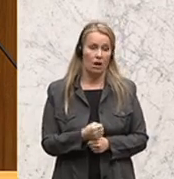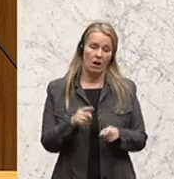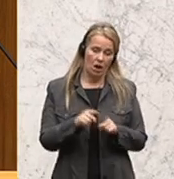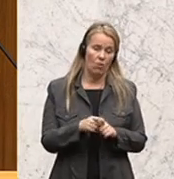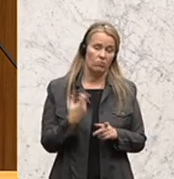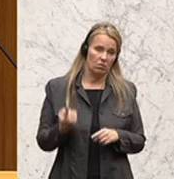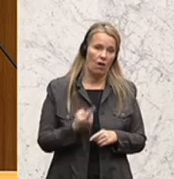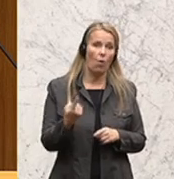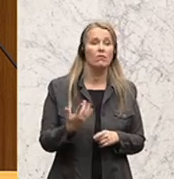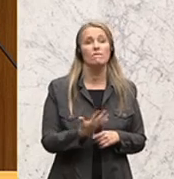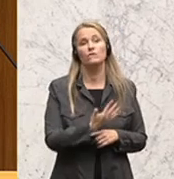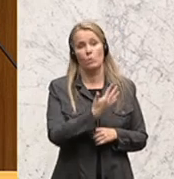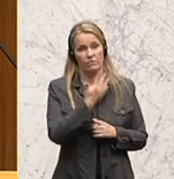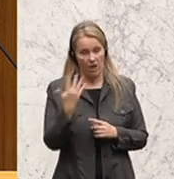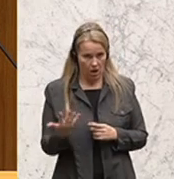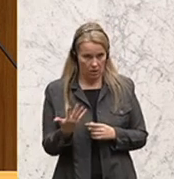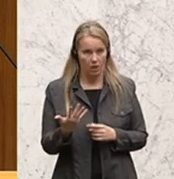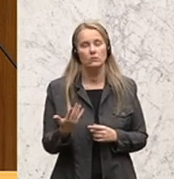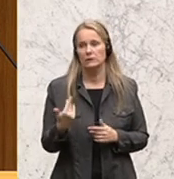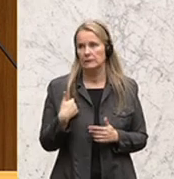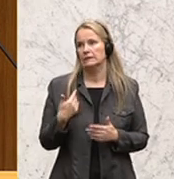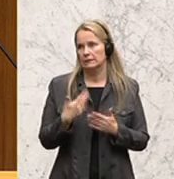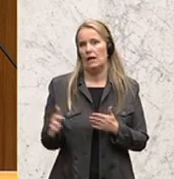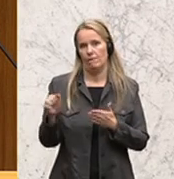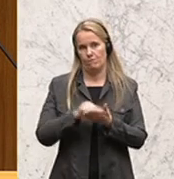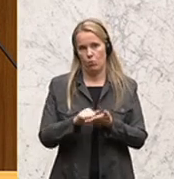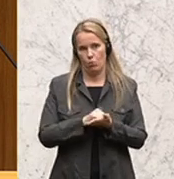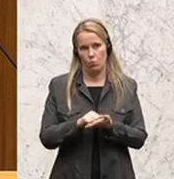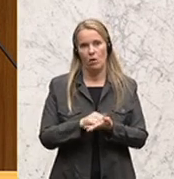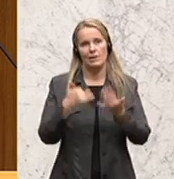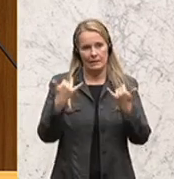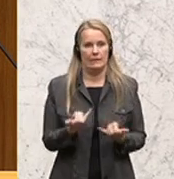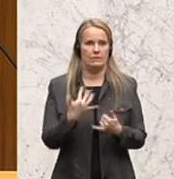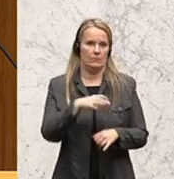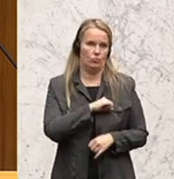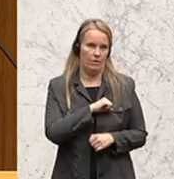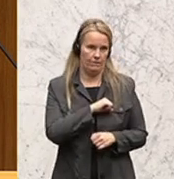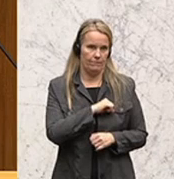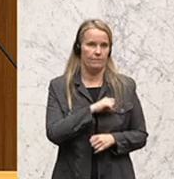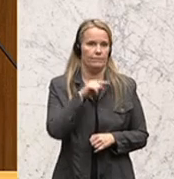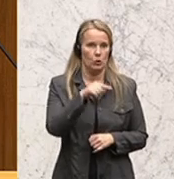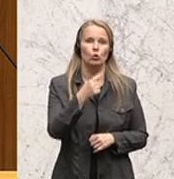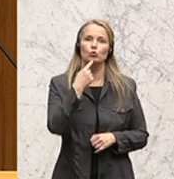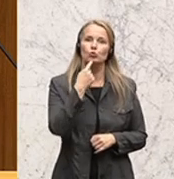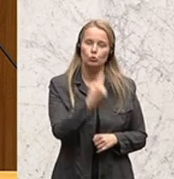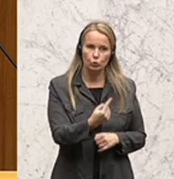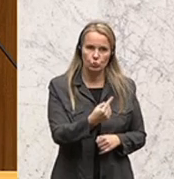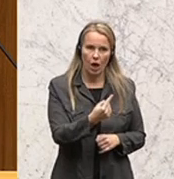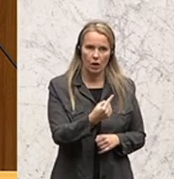fünf Jahre gedauert hat, jetzt bin ich sehr, sehr froh darüber, dass es jetzt gelungen ist, diese Zusage